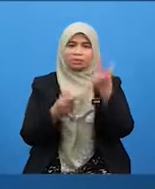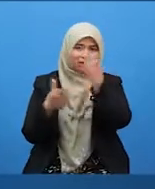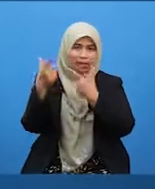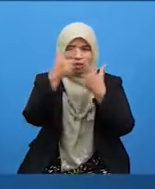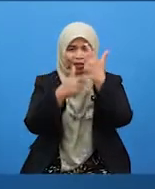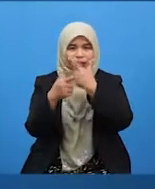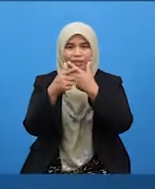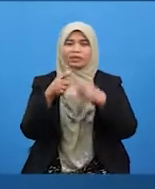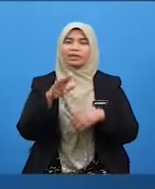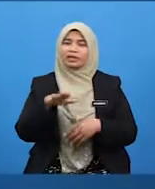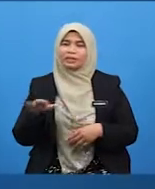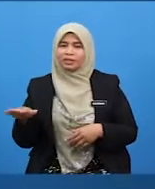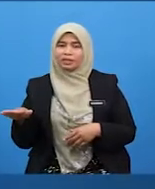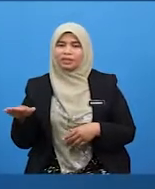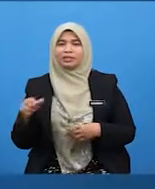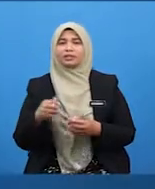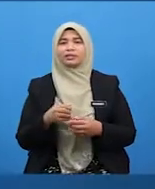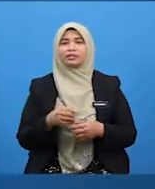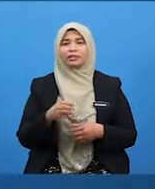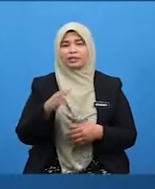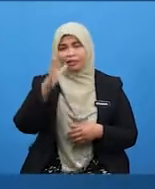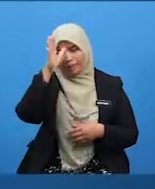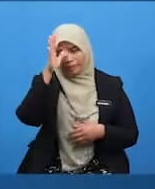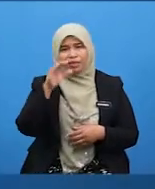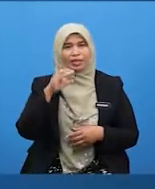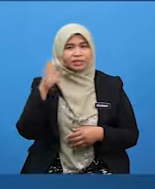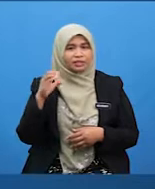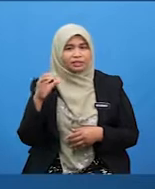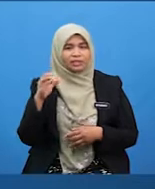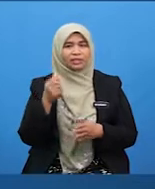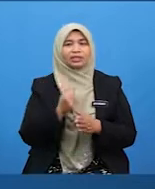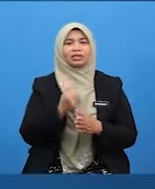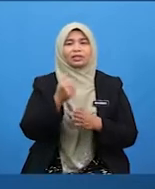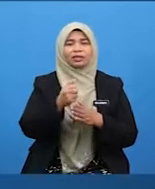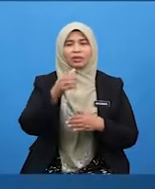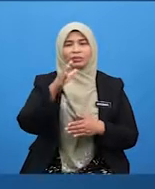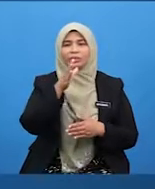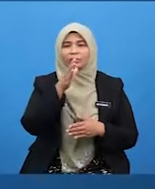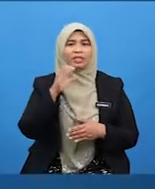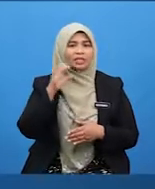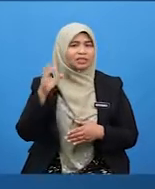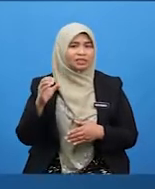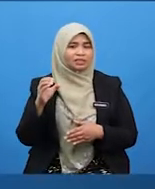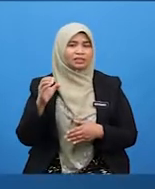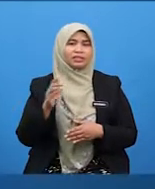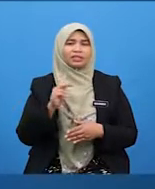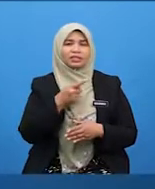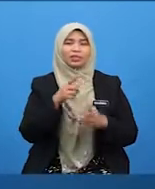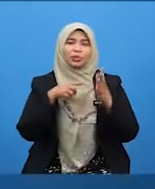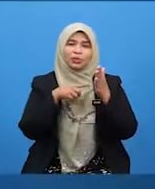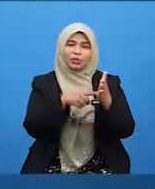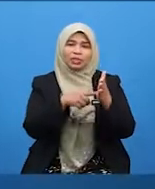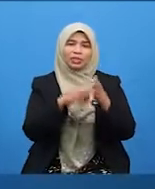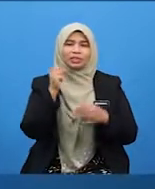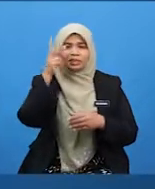dengan adik-beradik, pakcik atau makcik. Kita tunjukkan